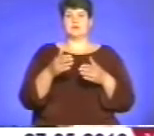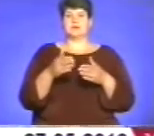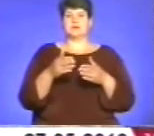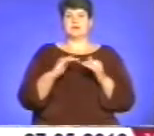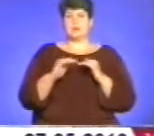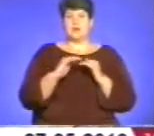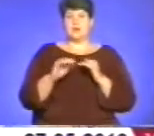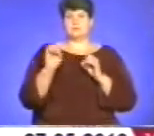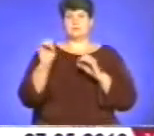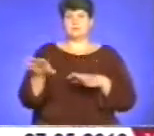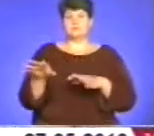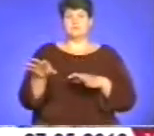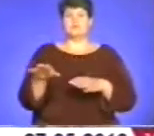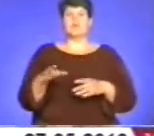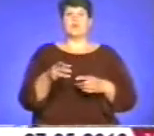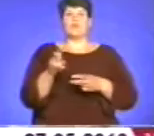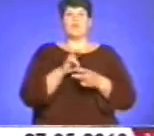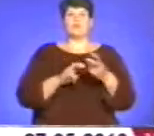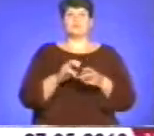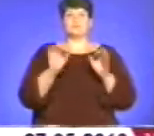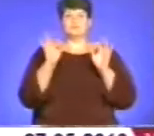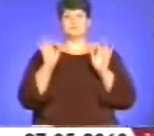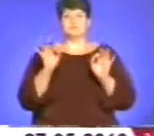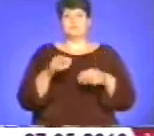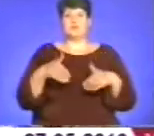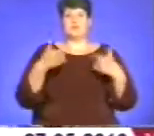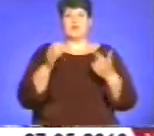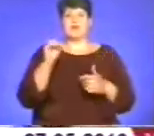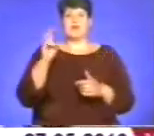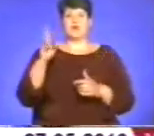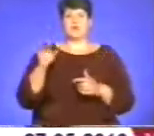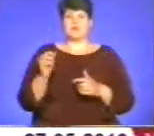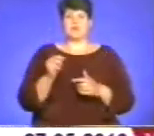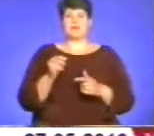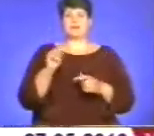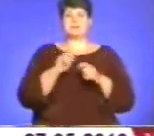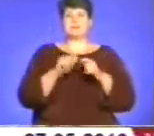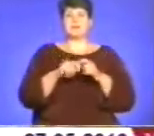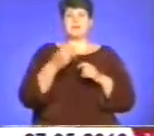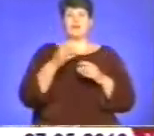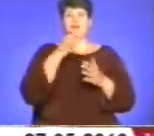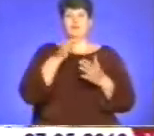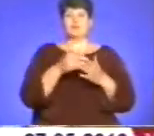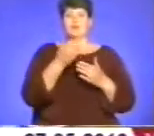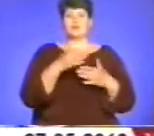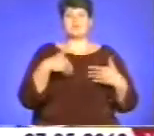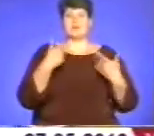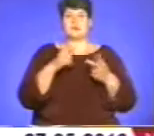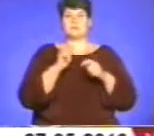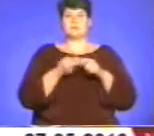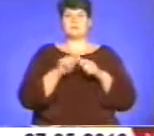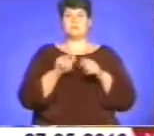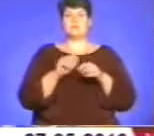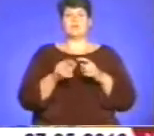полях. У пошуках істини пан Степан звернувся до екологічної інспекції. У відповідь на його звернення екологи провели перевірку